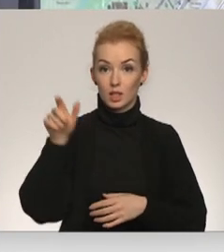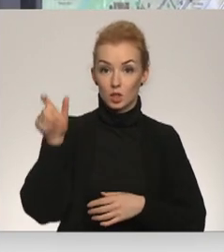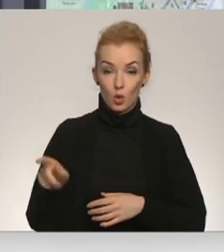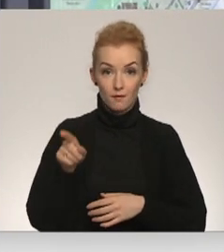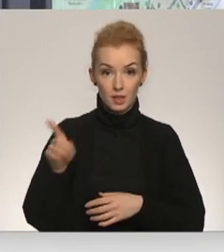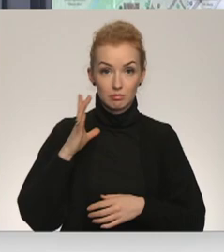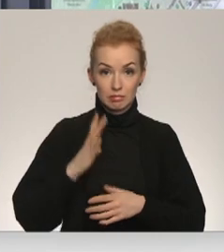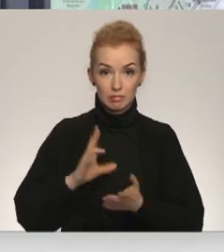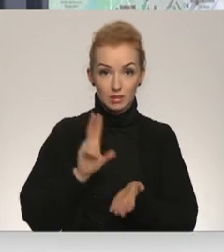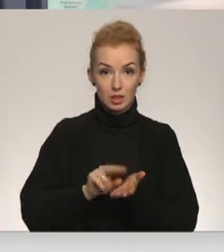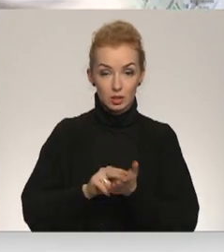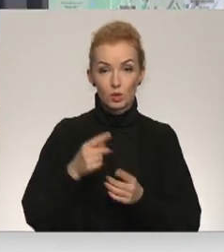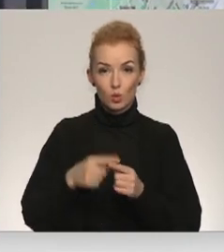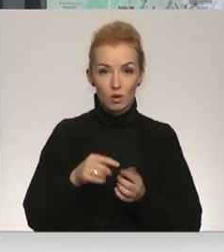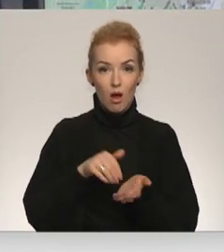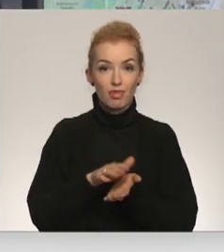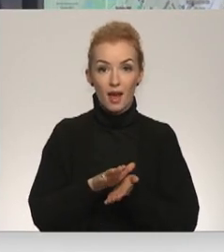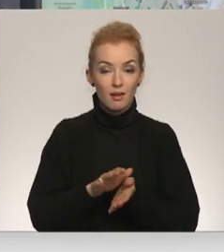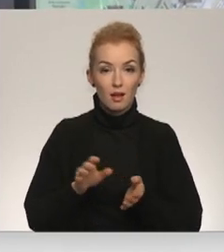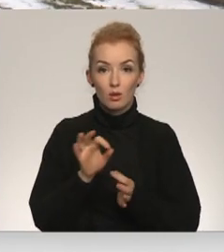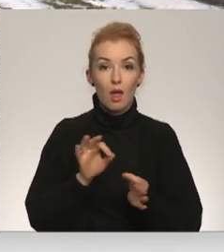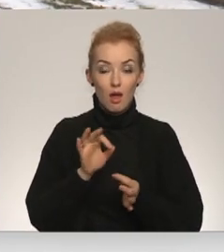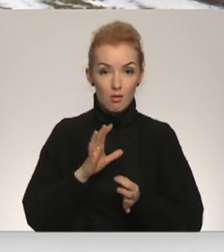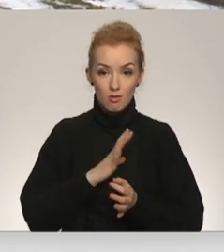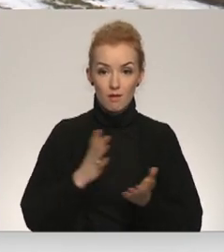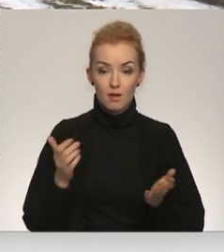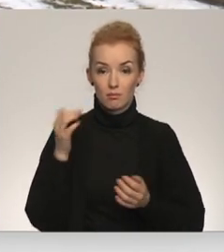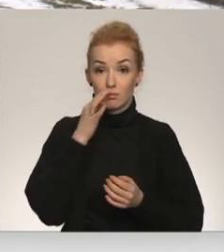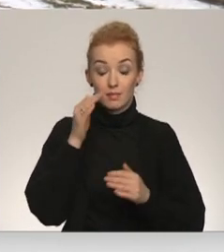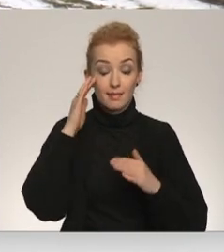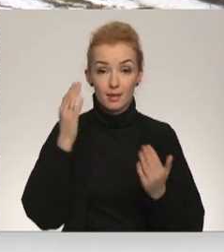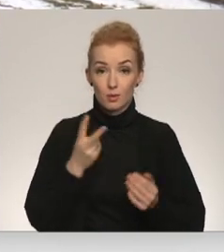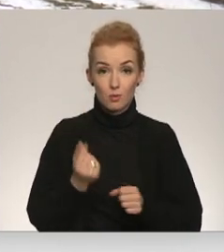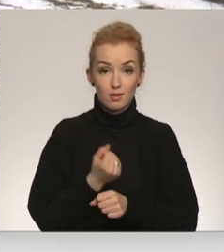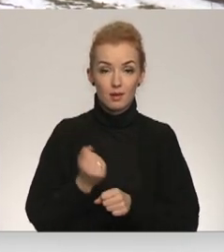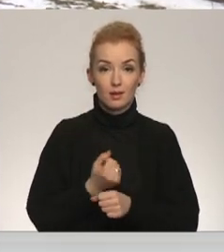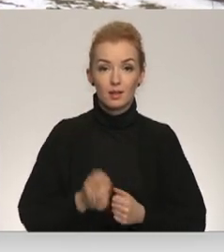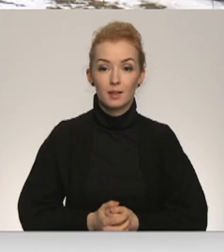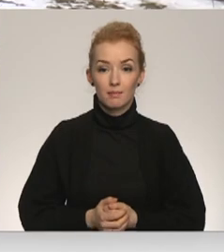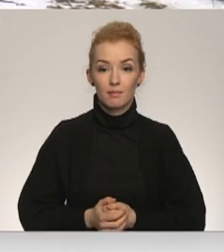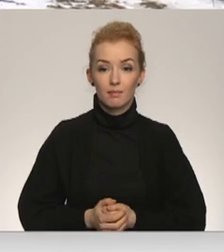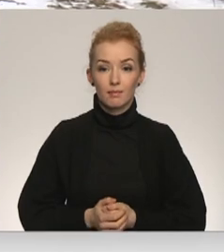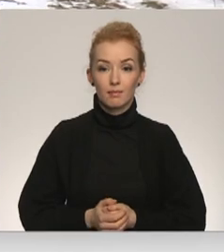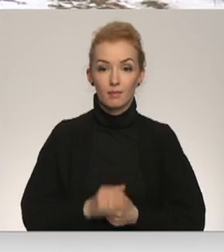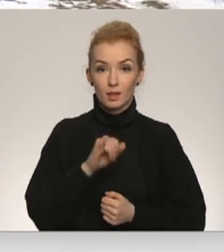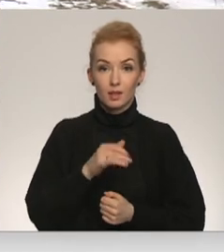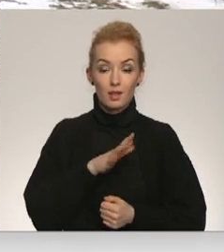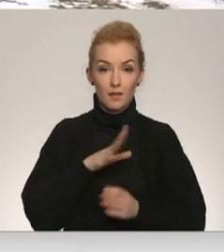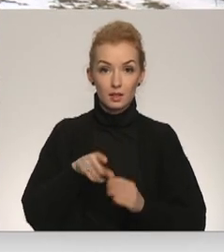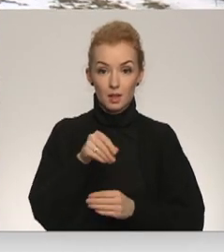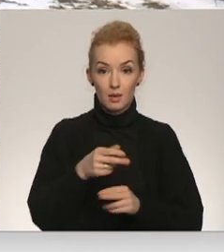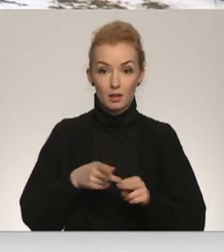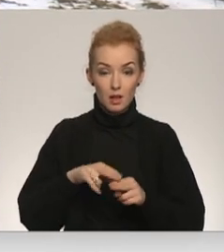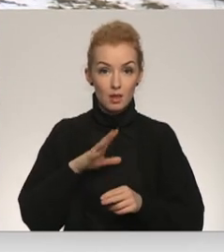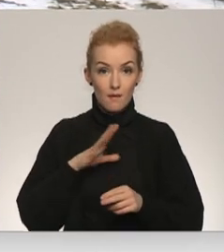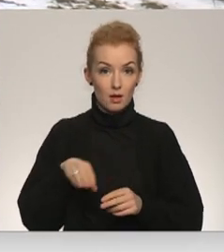jāiztiek ar pensiju un atekties īsti nav no kā. Nezinu, ko darīt. Ja nevaru samaksāt, nevaru